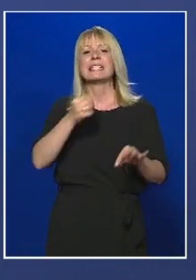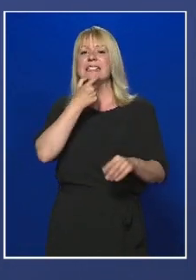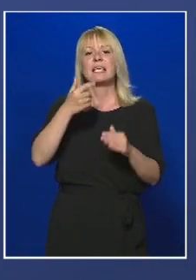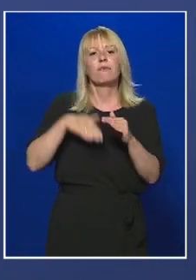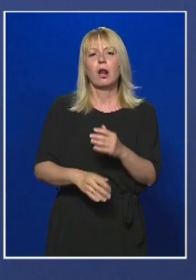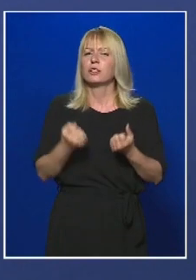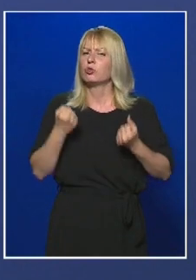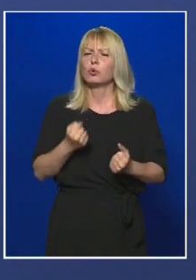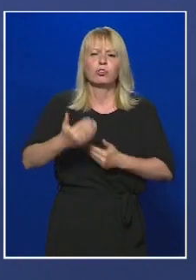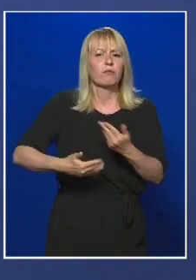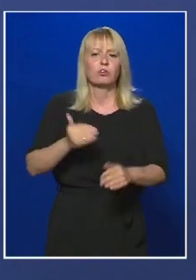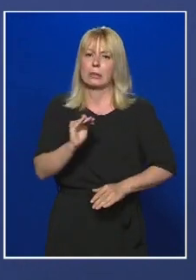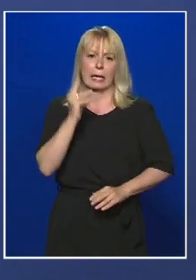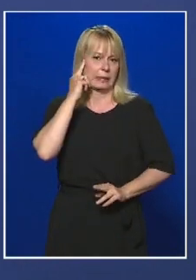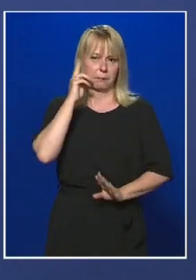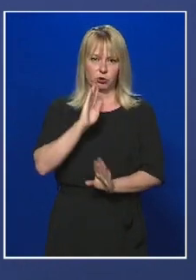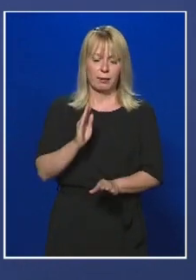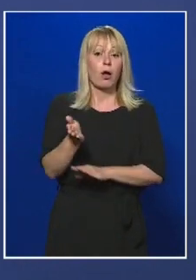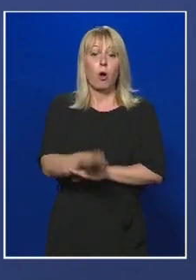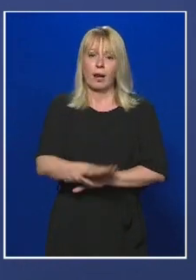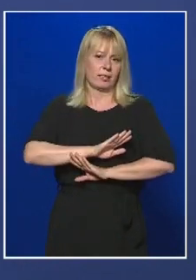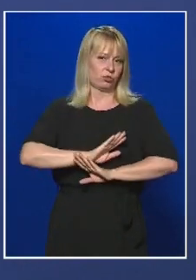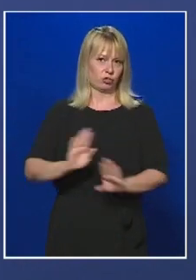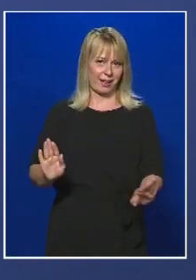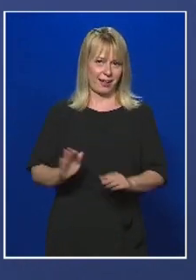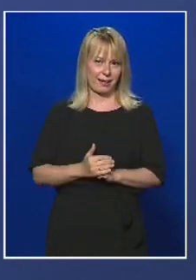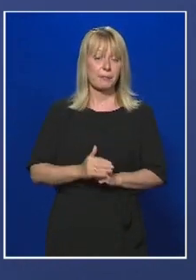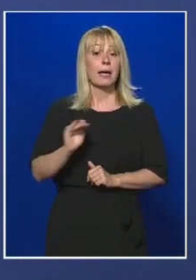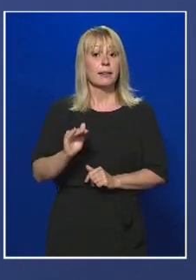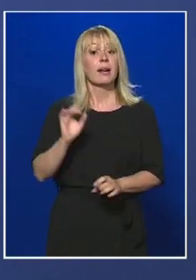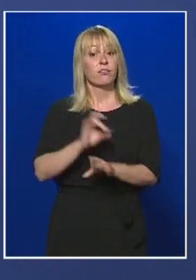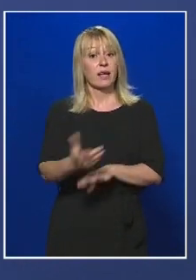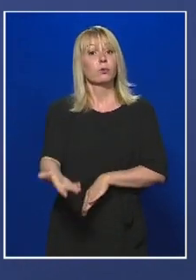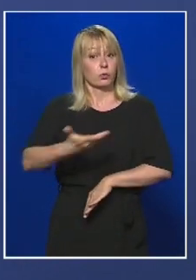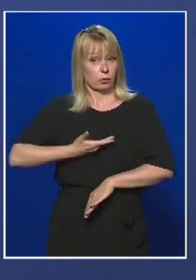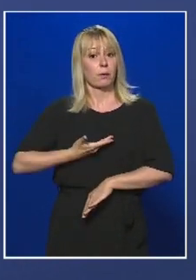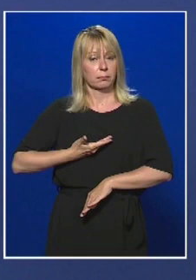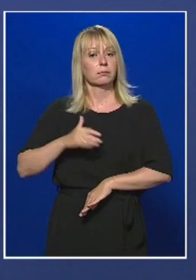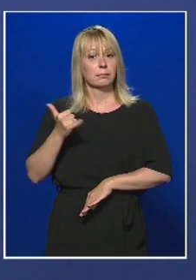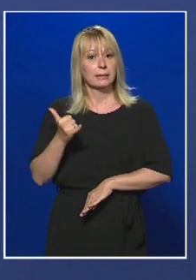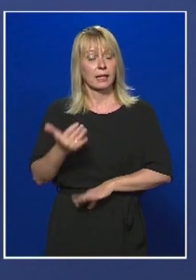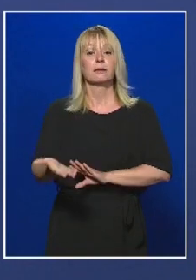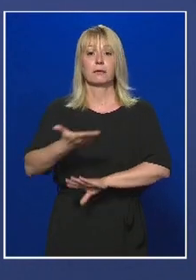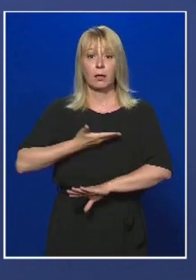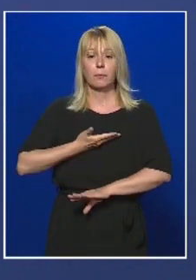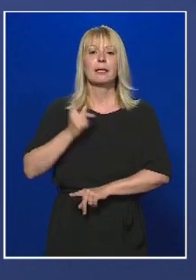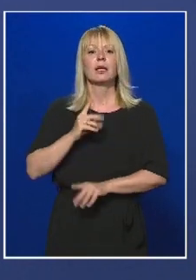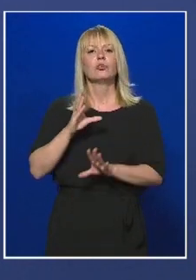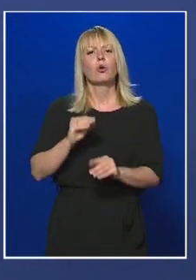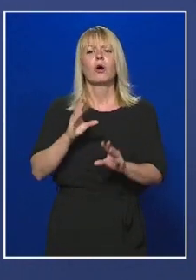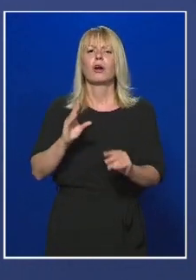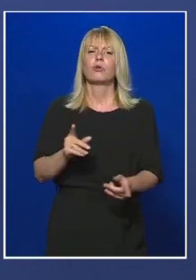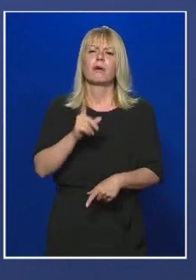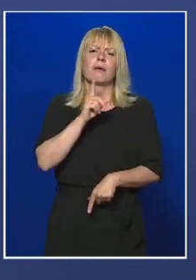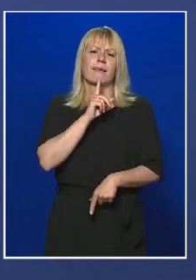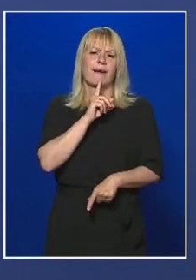lefolyású gyereket, és nem volt haláleset sem. A gyerekek megfertőződnek, tehát ők is megfertőződnek, de sokkal-sokkal